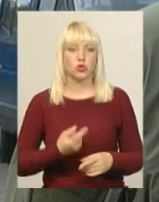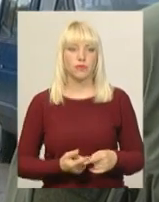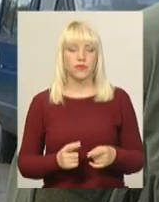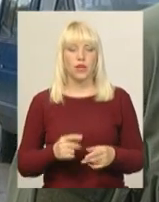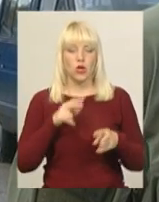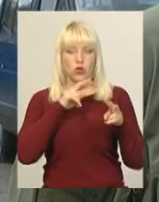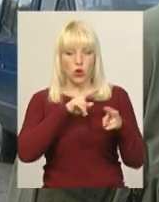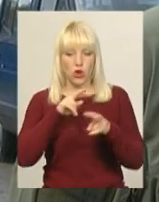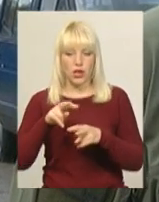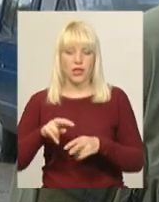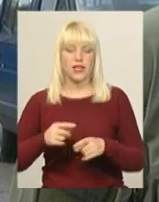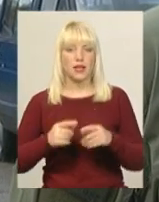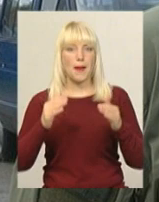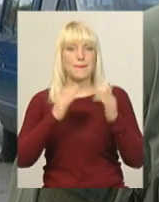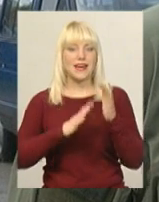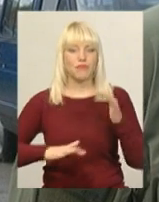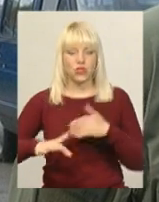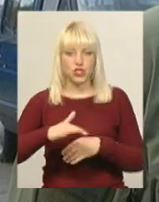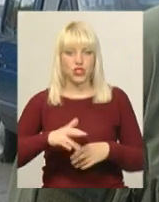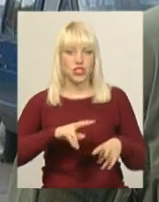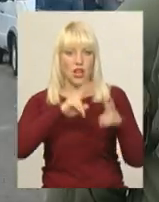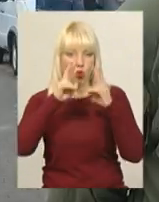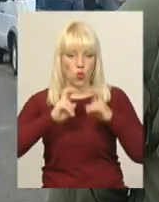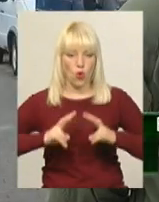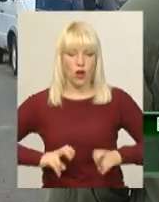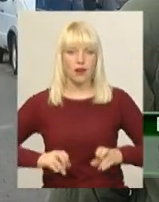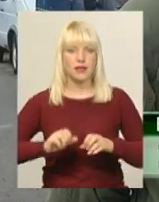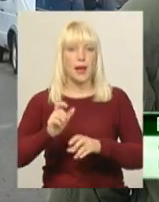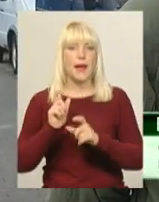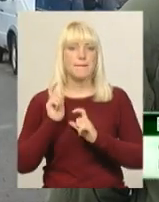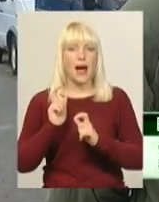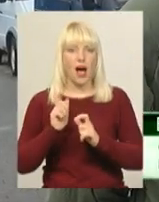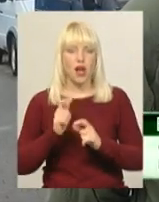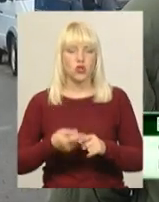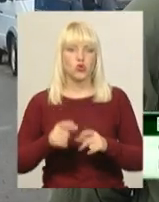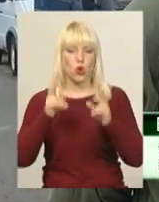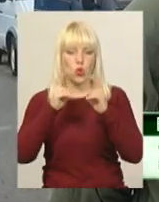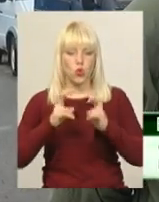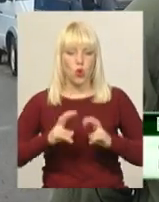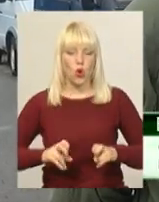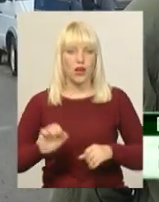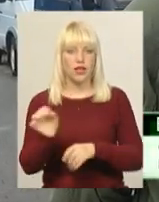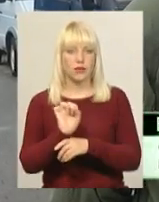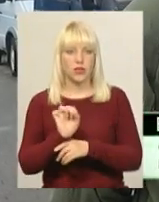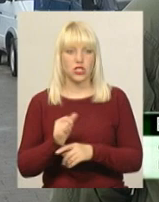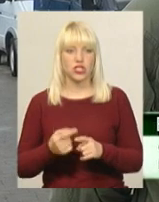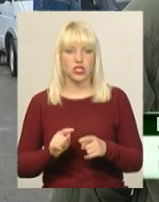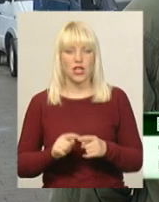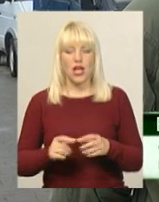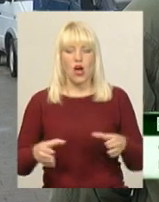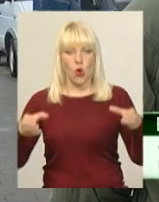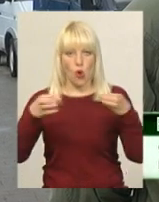приміщення, догляд автотранспорту, грузового, легкового, догляд багажу. Оцінюється робота кінологічної команди. Кінологічної команди підрозуміє під собою